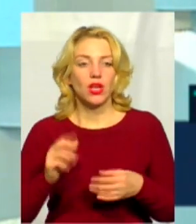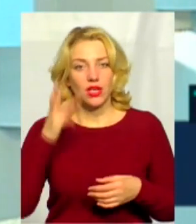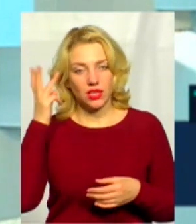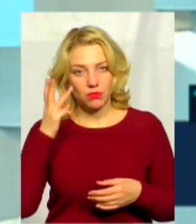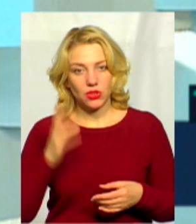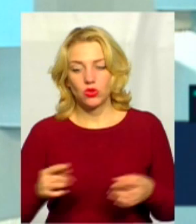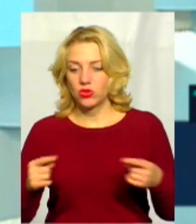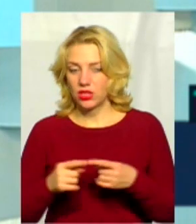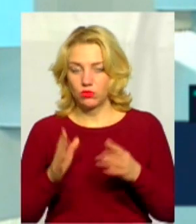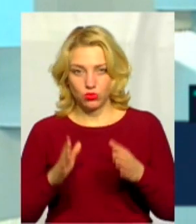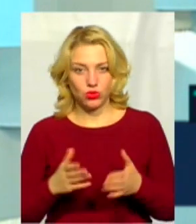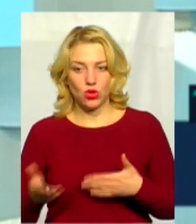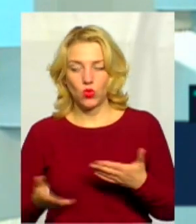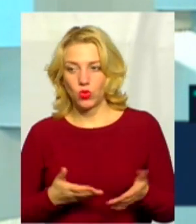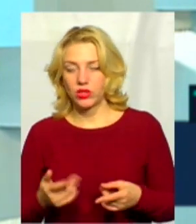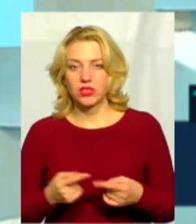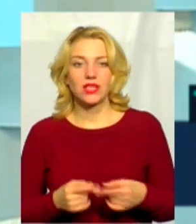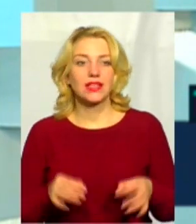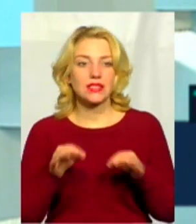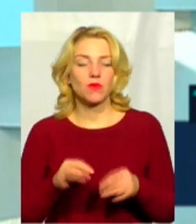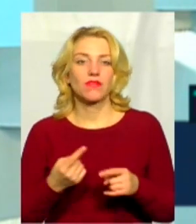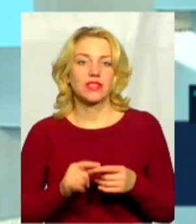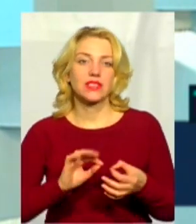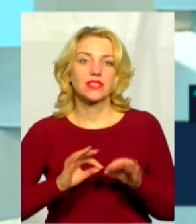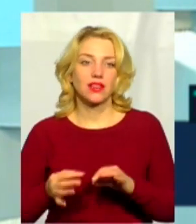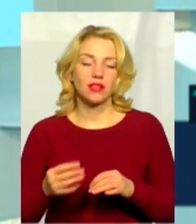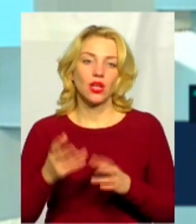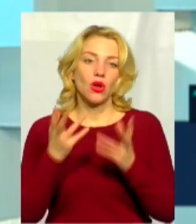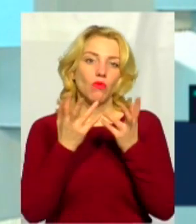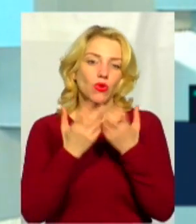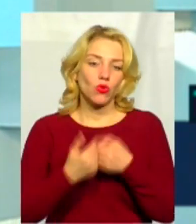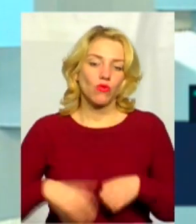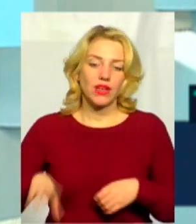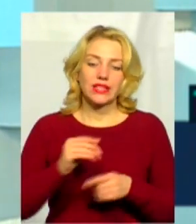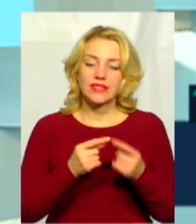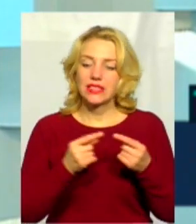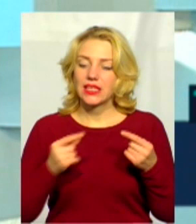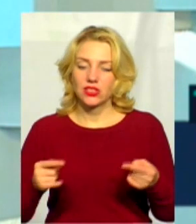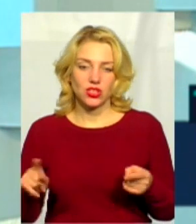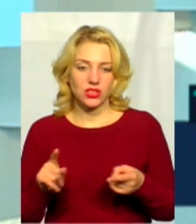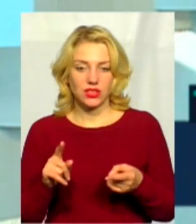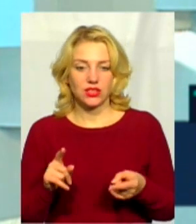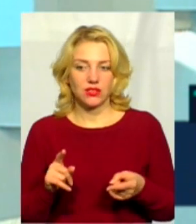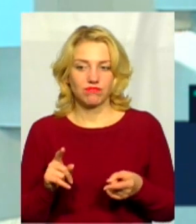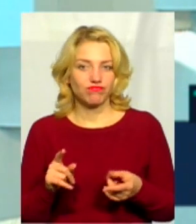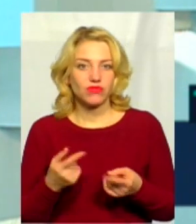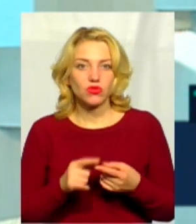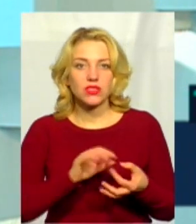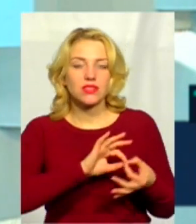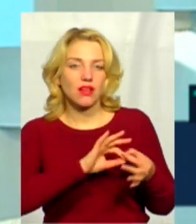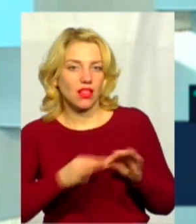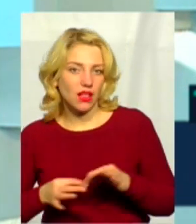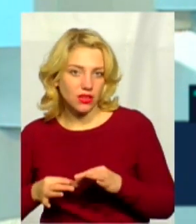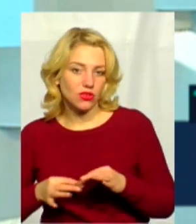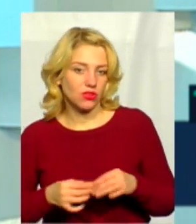однозначно, туди буде рухатися. Насправді, це дуже складно, тому що врахувати всі, скажімо, речі, які відбуваються, це дуже складно. І це дуже довготривала